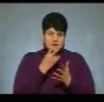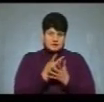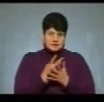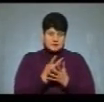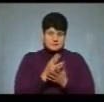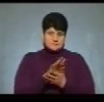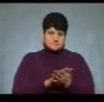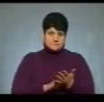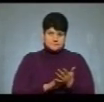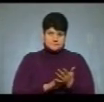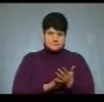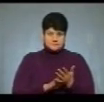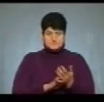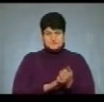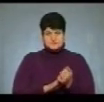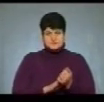Богдана Буденчука.